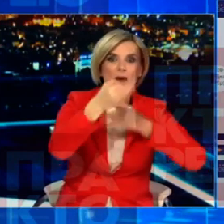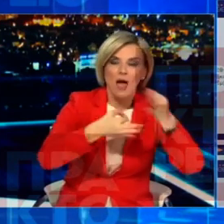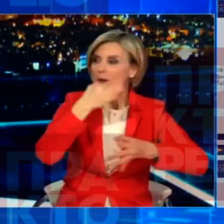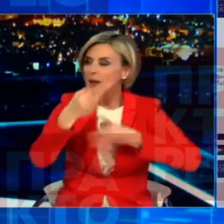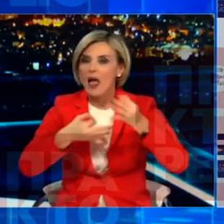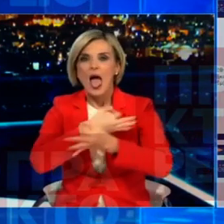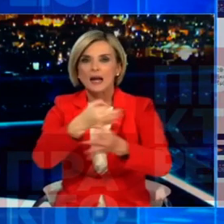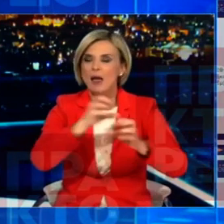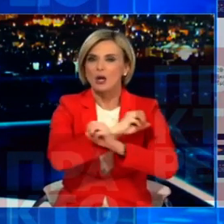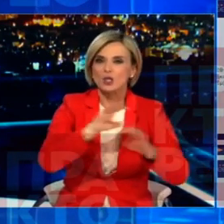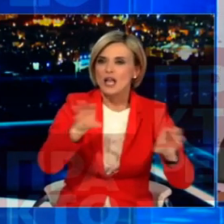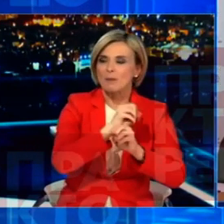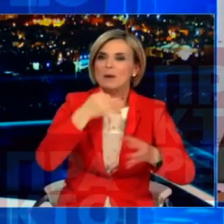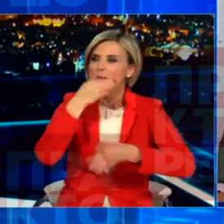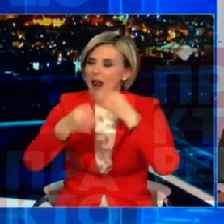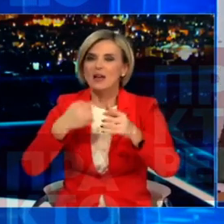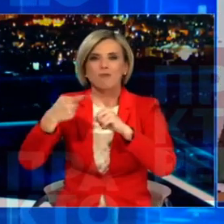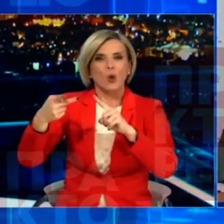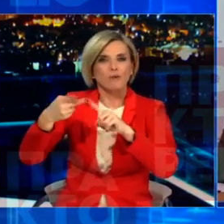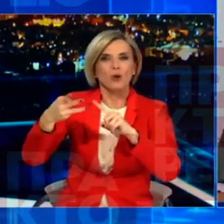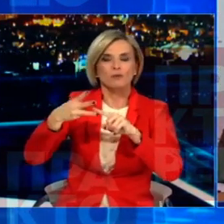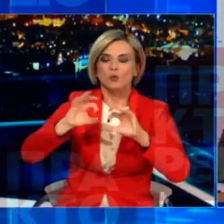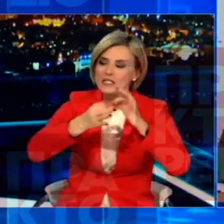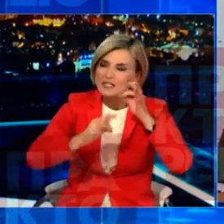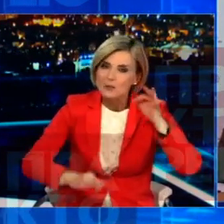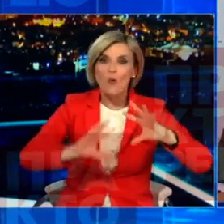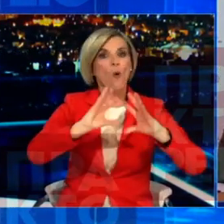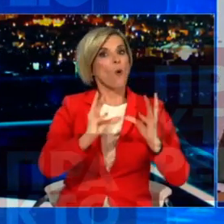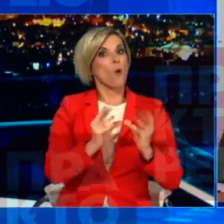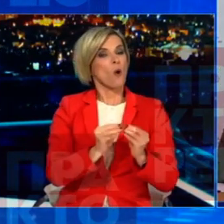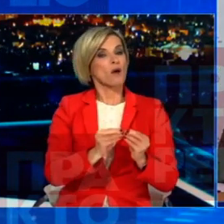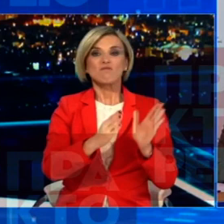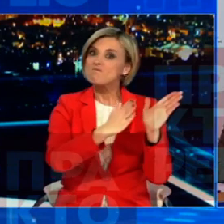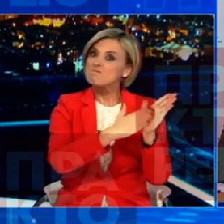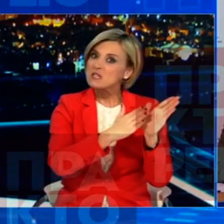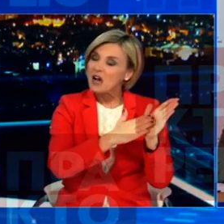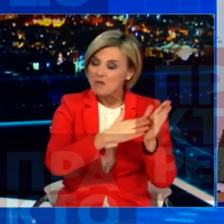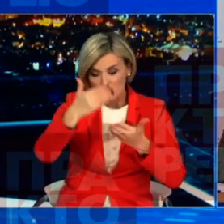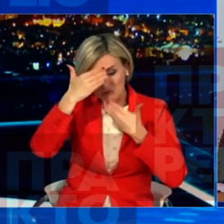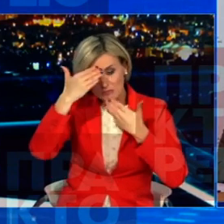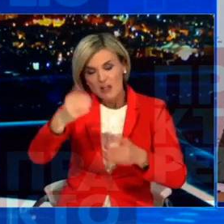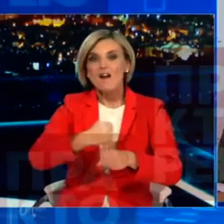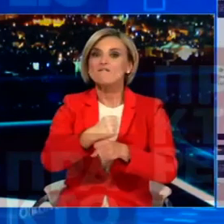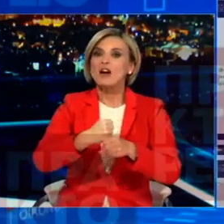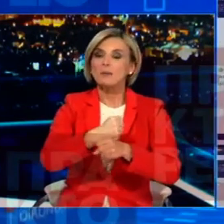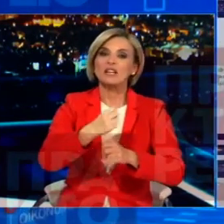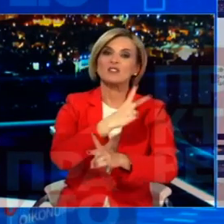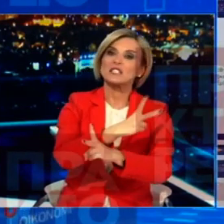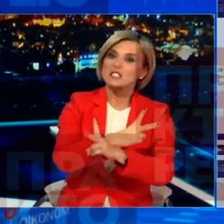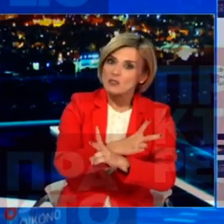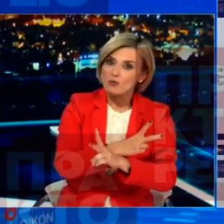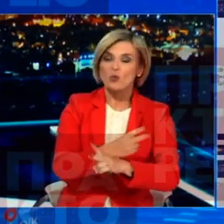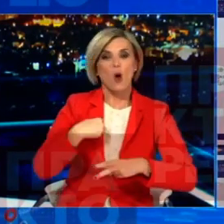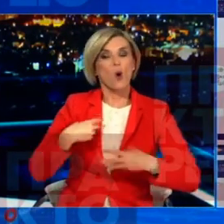της χώρας Για τον εμβολιασμό και την ανάγκη εμβολιασμού Οι Ιατρικοί και Φαρμοκευτικοί Ισούλοι συμμετέχουν Είμαι πολύ